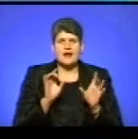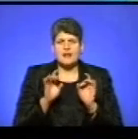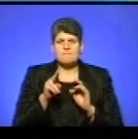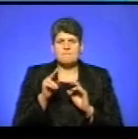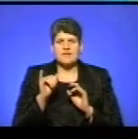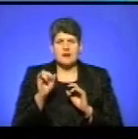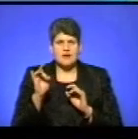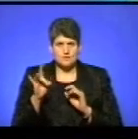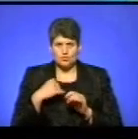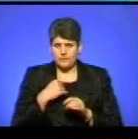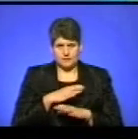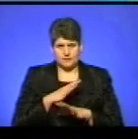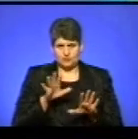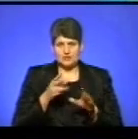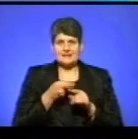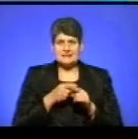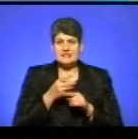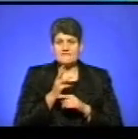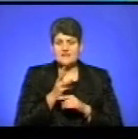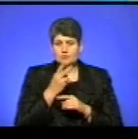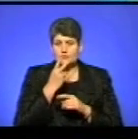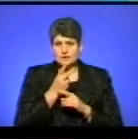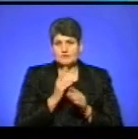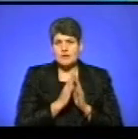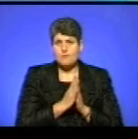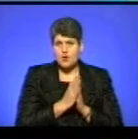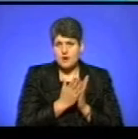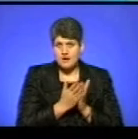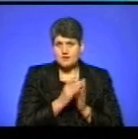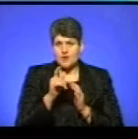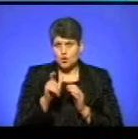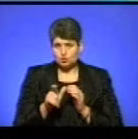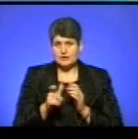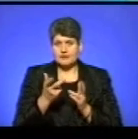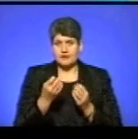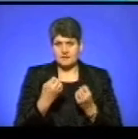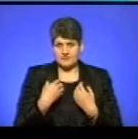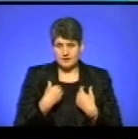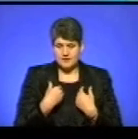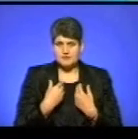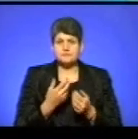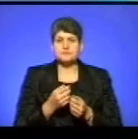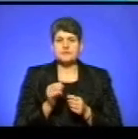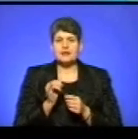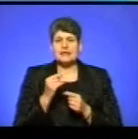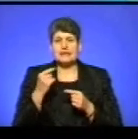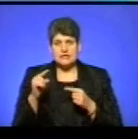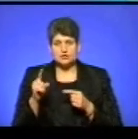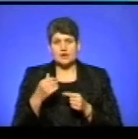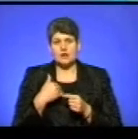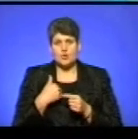піар на цьому в мене не було. Це відео я оприлюднив виклично на прохання людини, яка мені його передала, іншої, яка